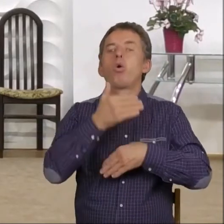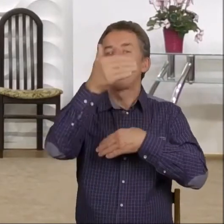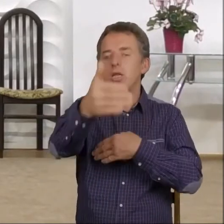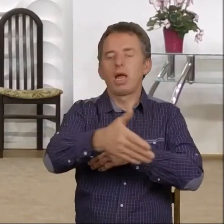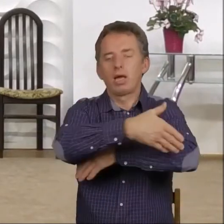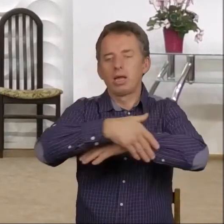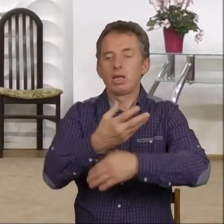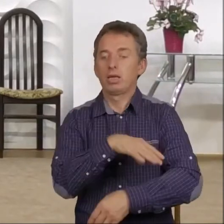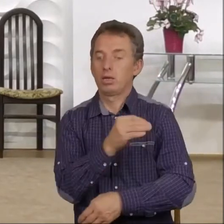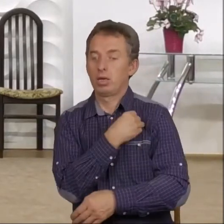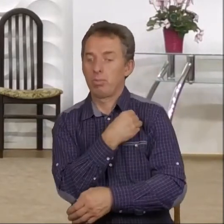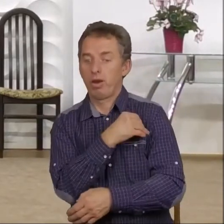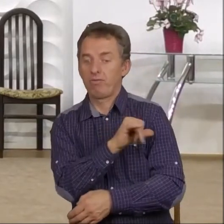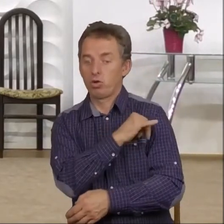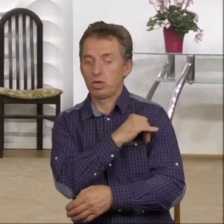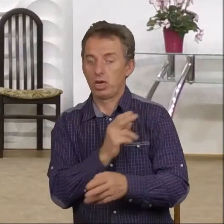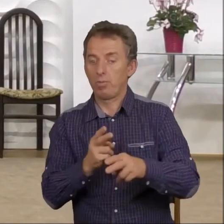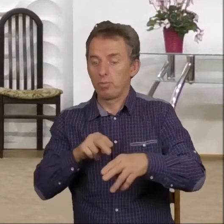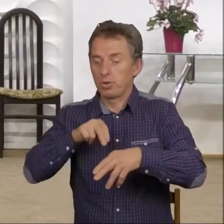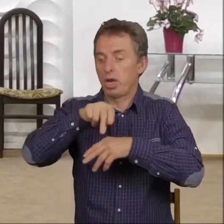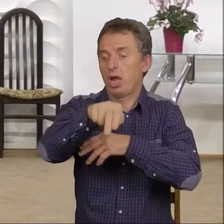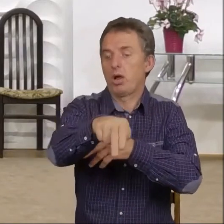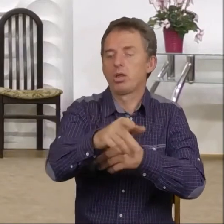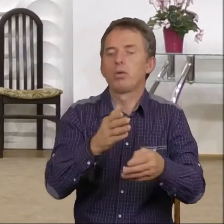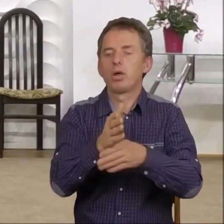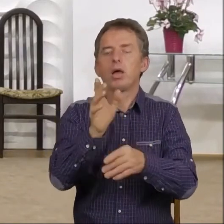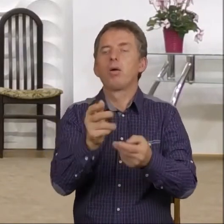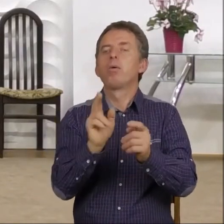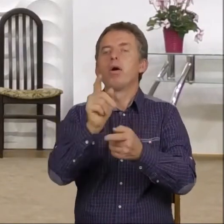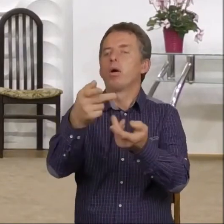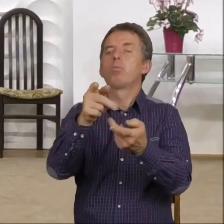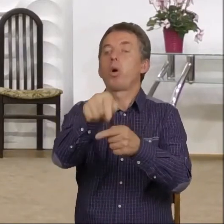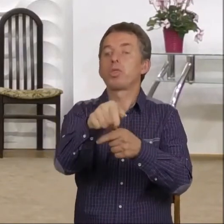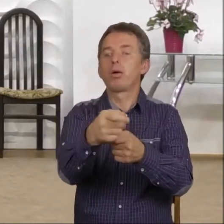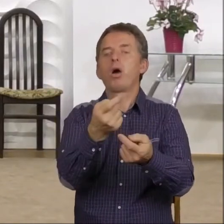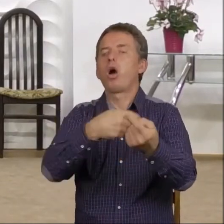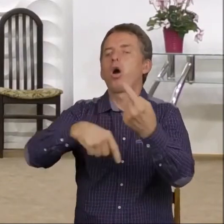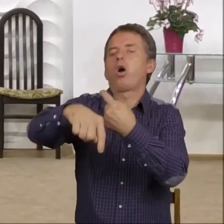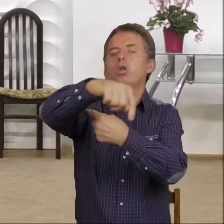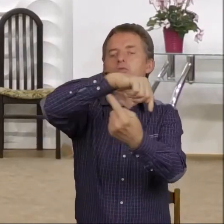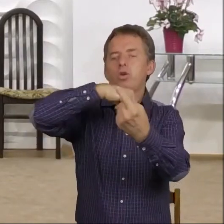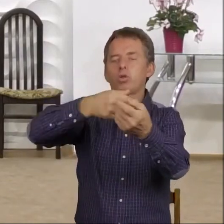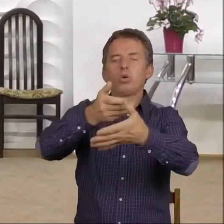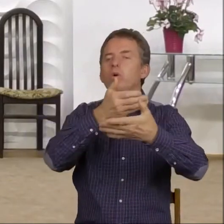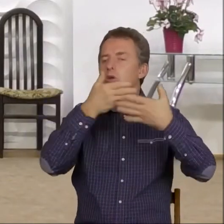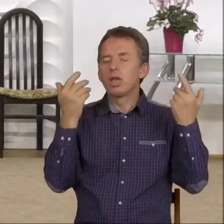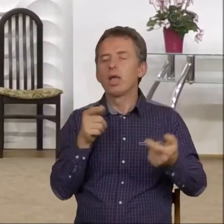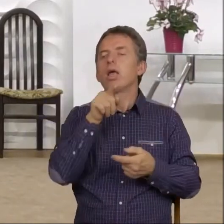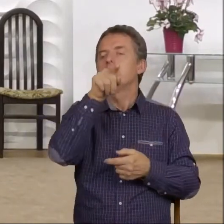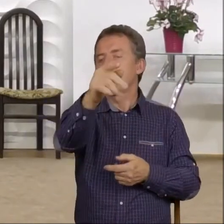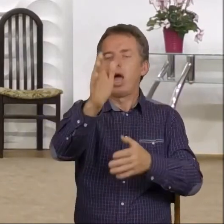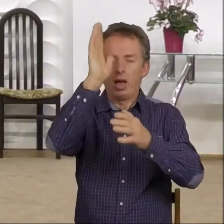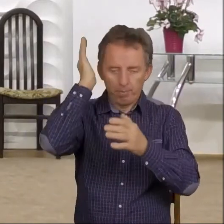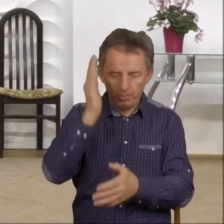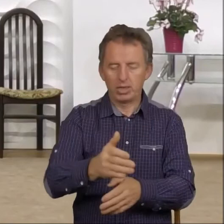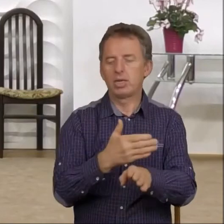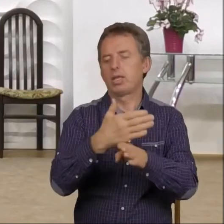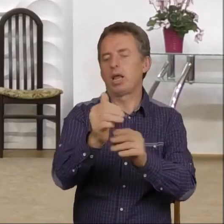nieprawości przechodzi, to spoza niej nie ma odwrotu już. On już tam będzie brnął.